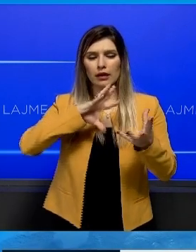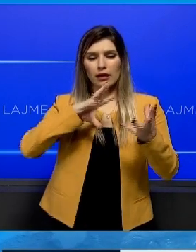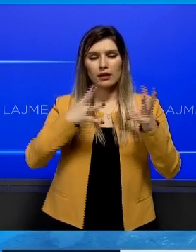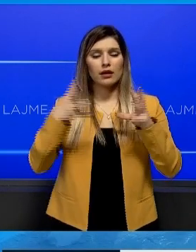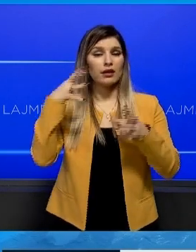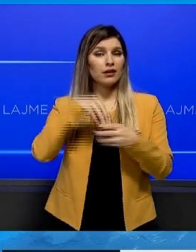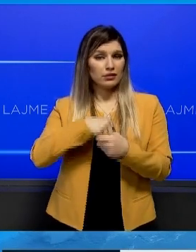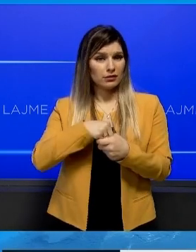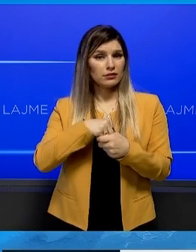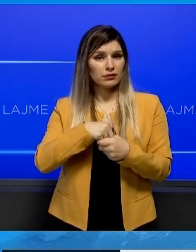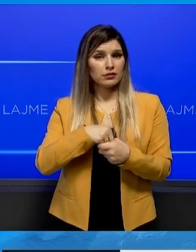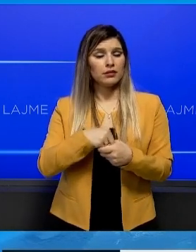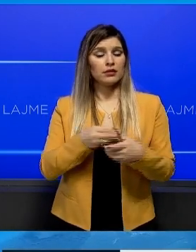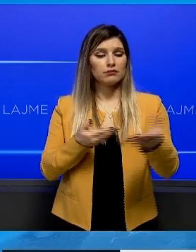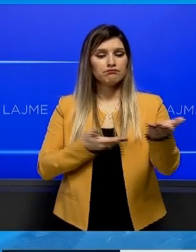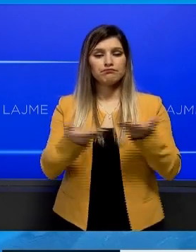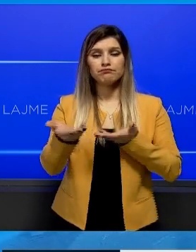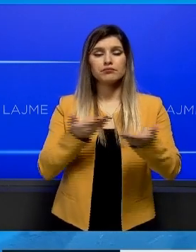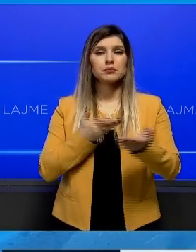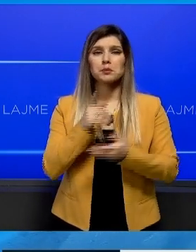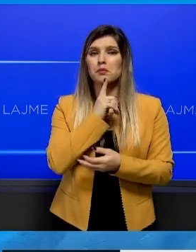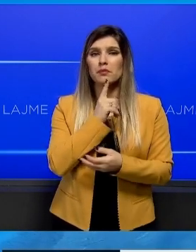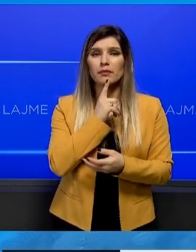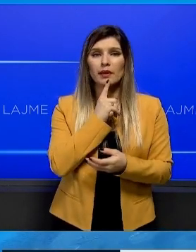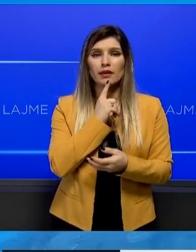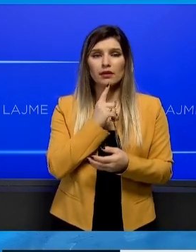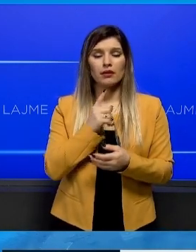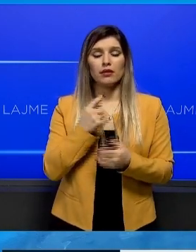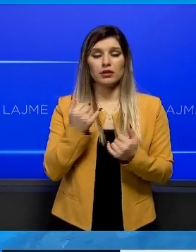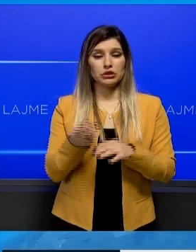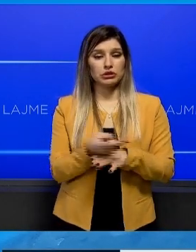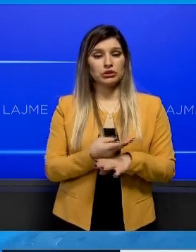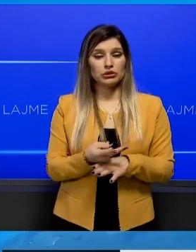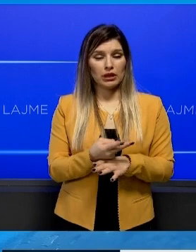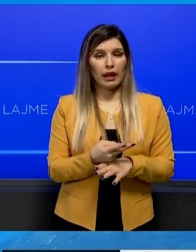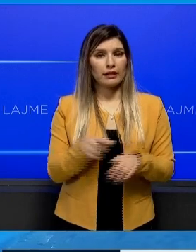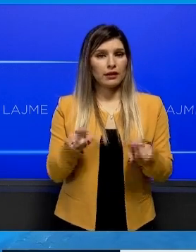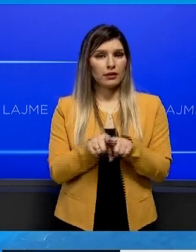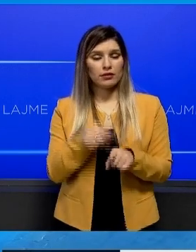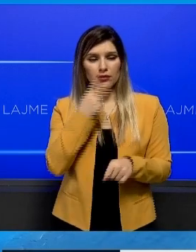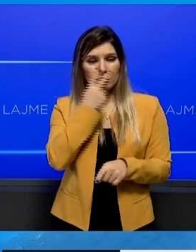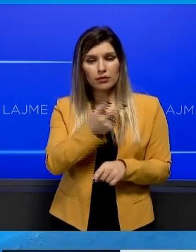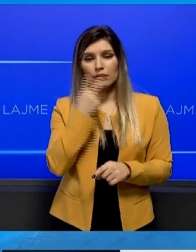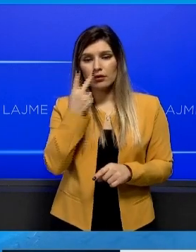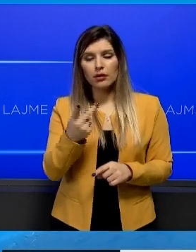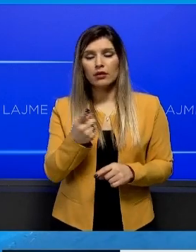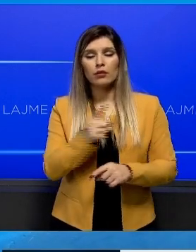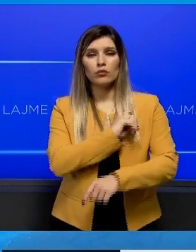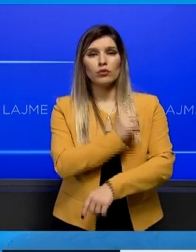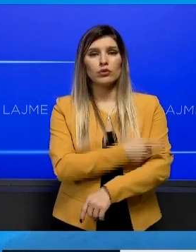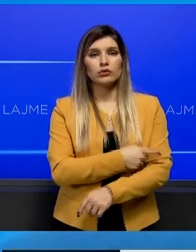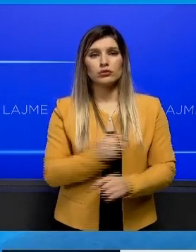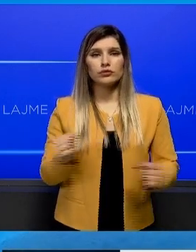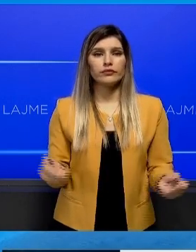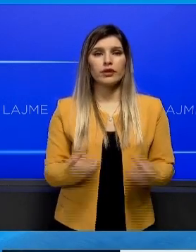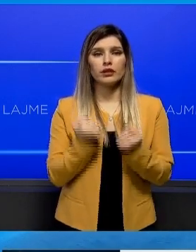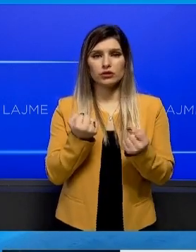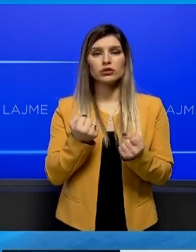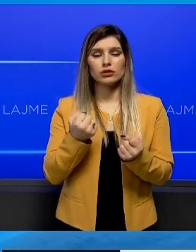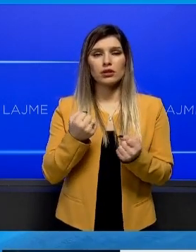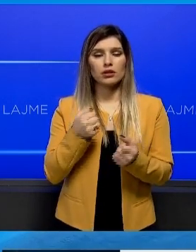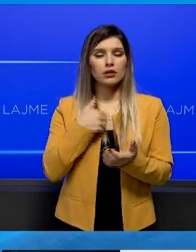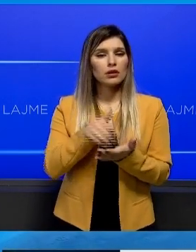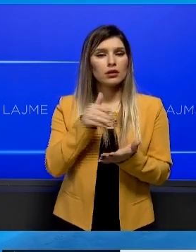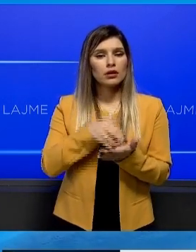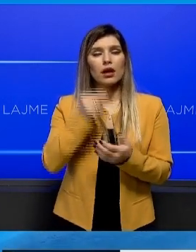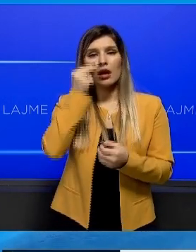kërkes dhe ofertës, dhe vetëm dy shkete për momentin janë në gjendje që të përdojnë në potencialet të shumëta, dhe thotë